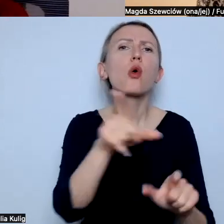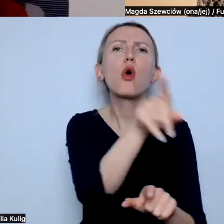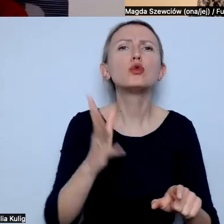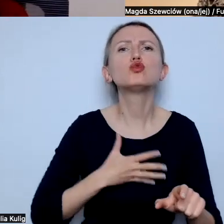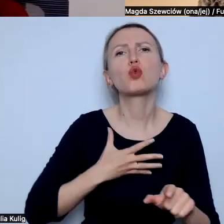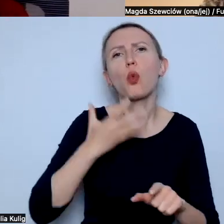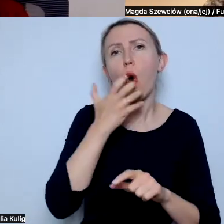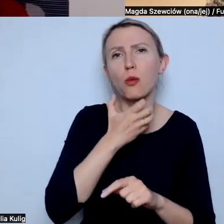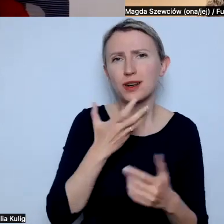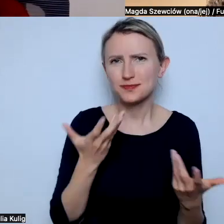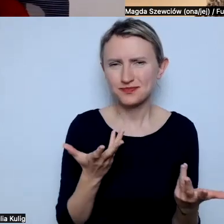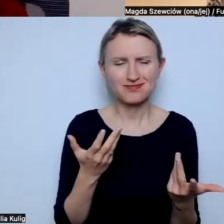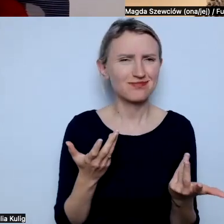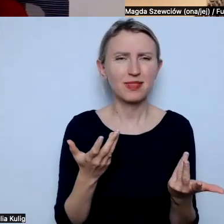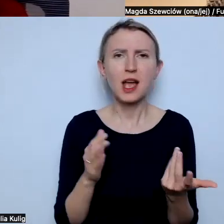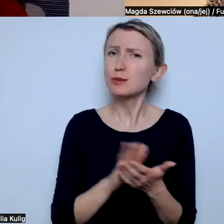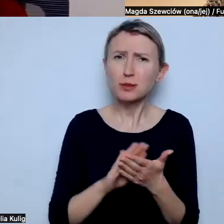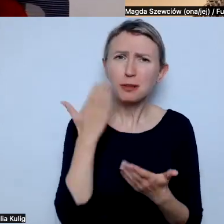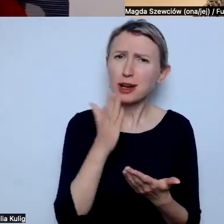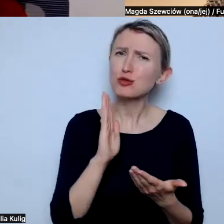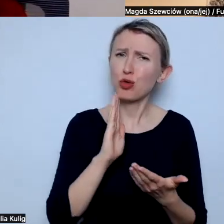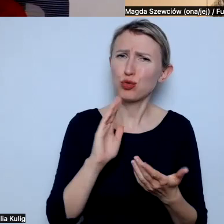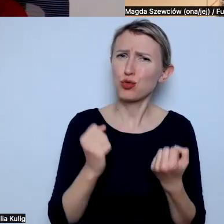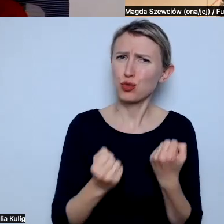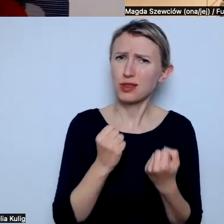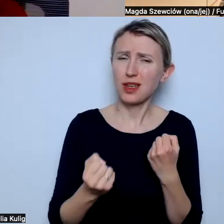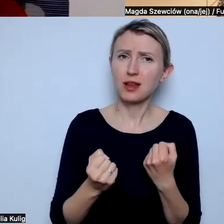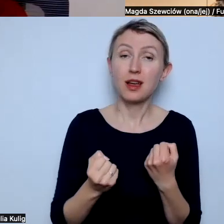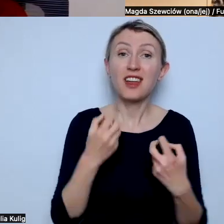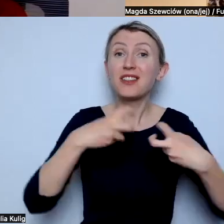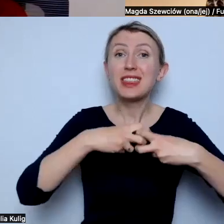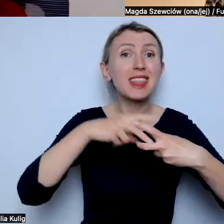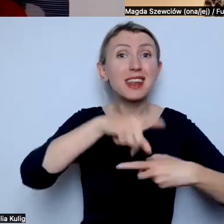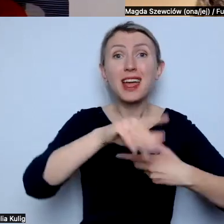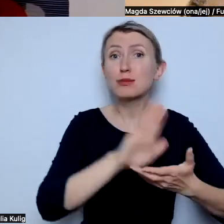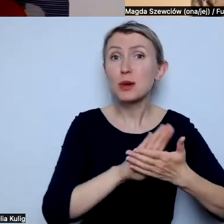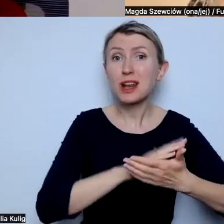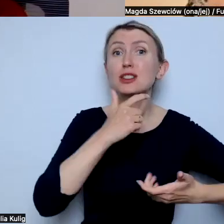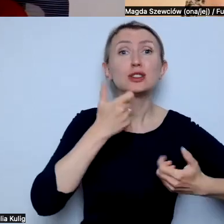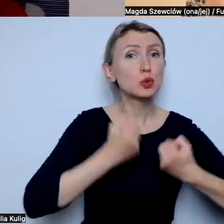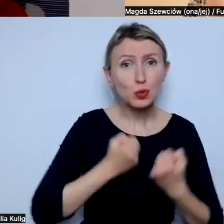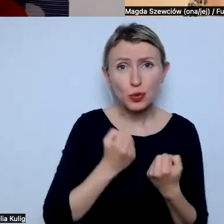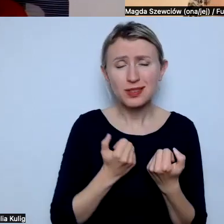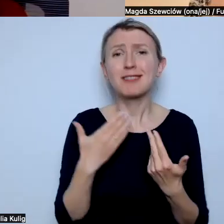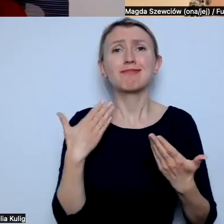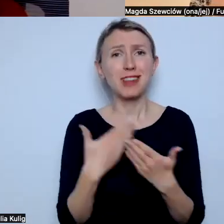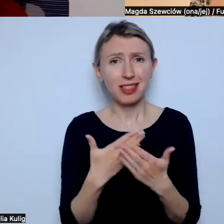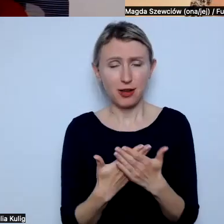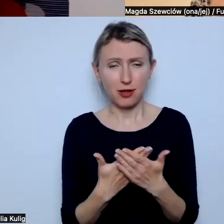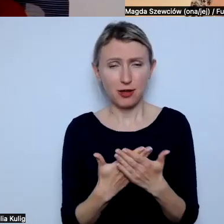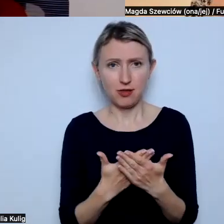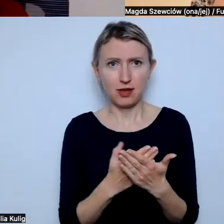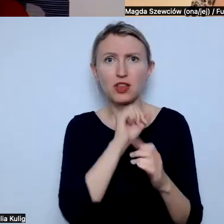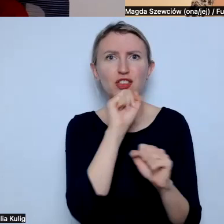Kurczę, przepraszanie jest bardzo trudne. Przepraszanie w internecie jest bardzo trudne, dlatego że nikogo nie